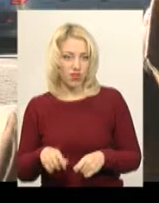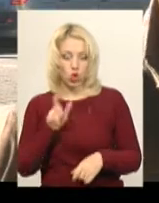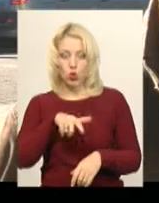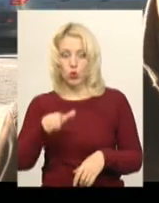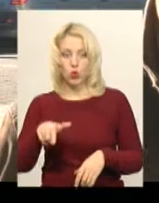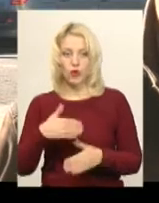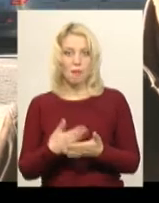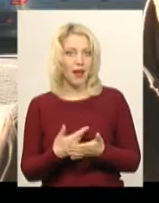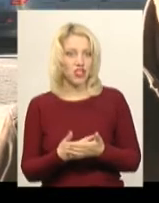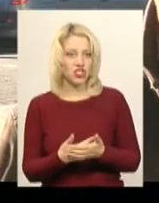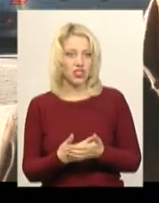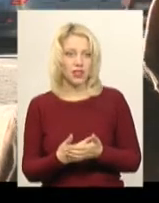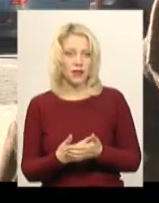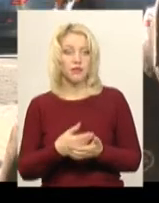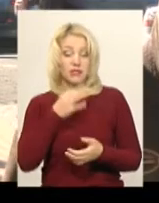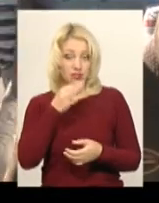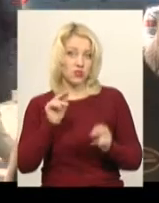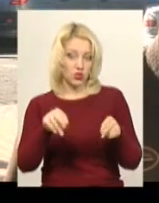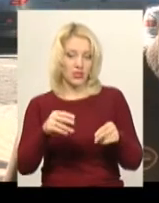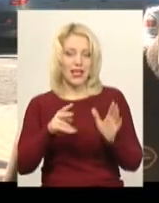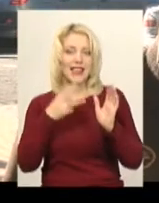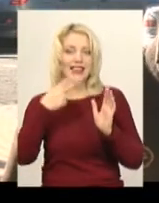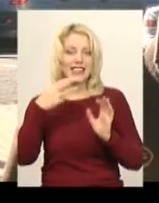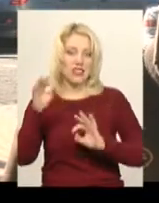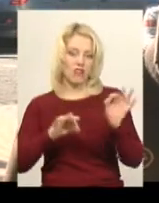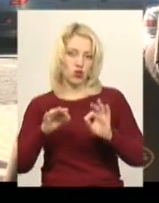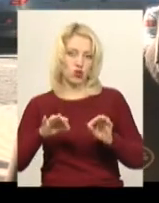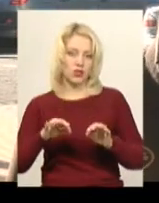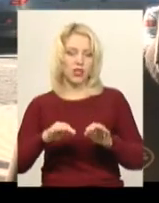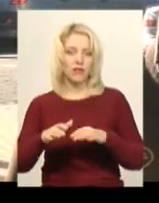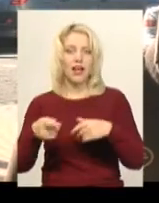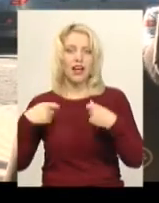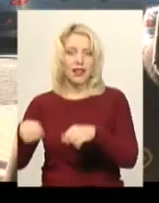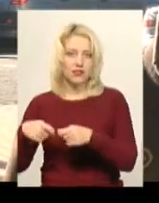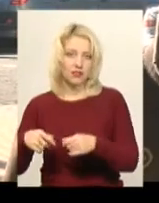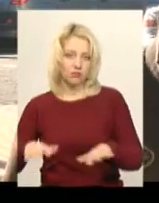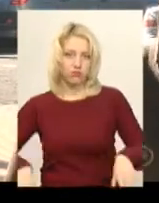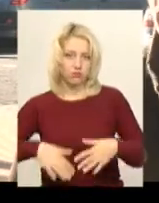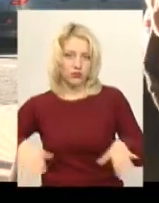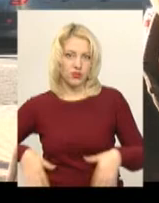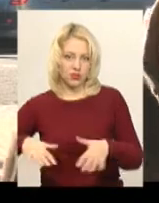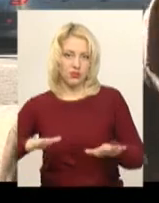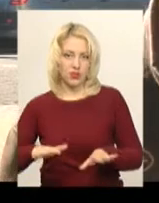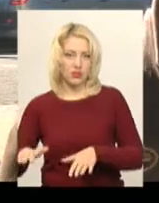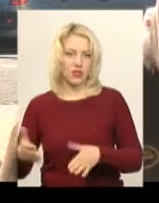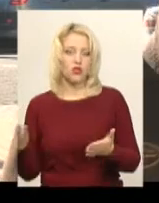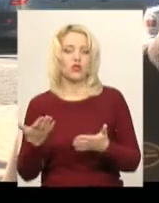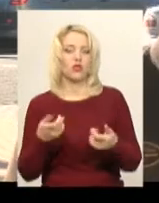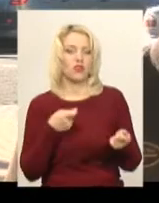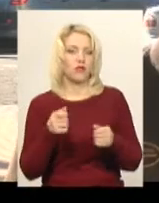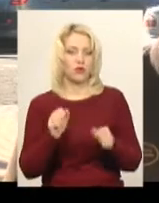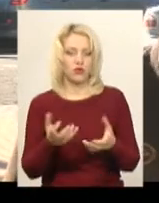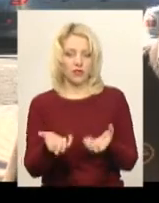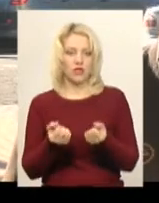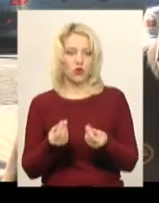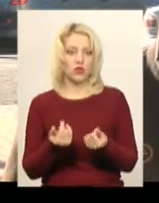Люди, скажу так чесно, 30% ринків мають пусті місця. З чого керівники ринки можуть взяти такі